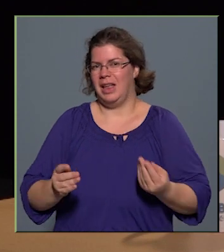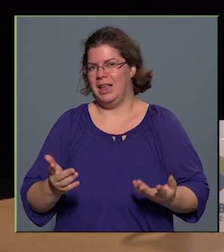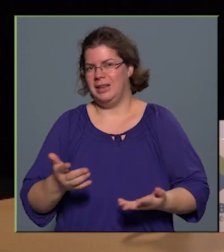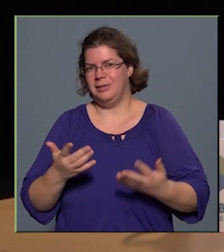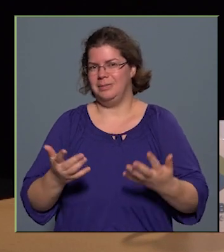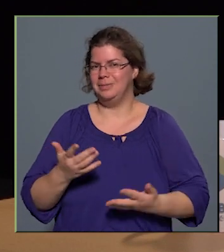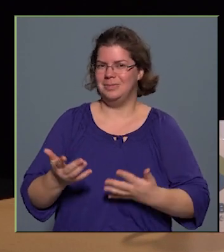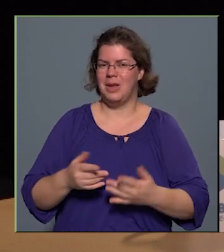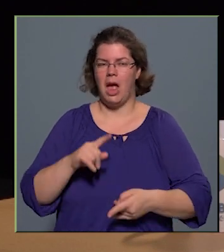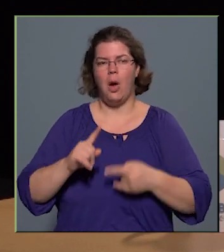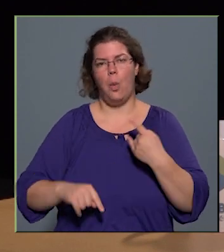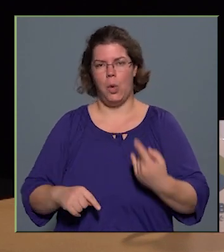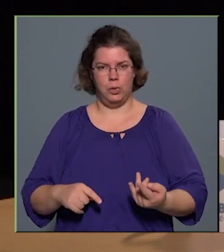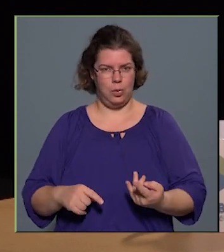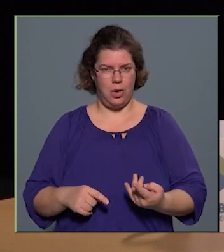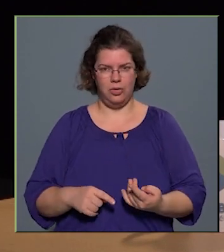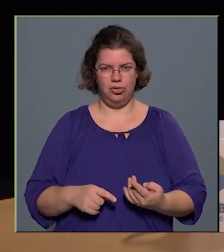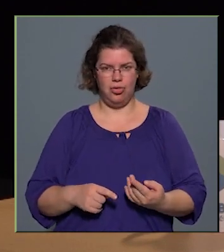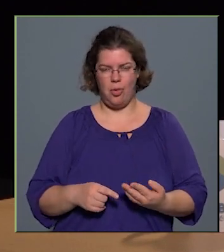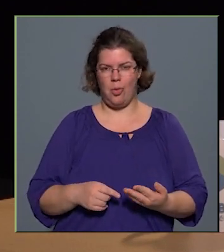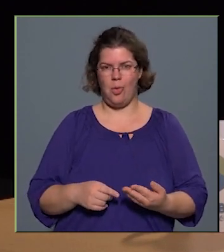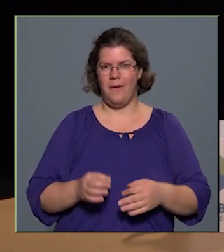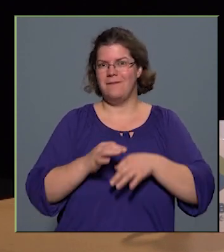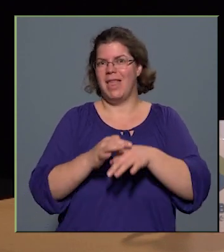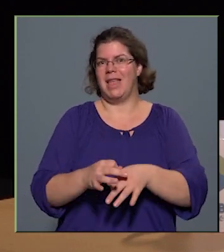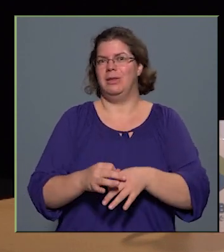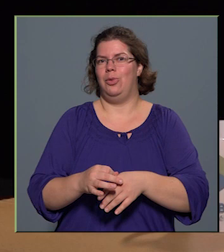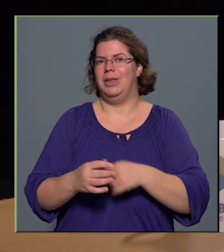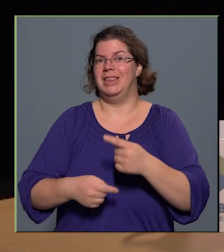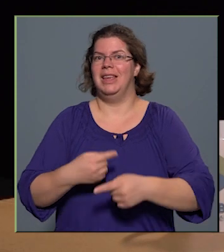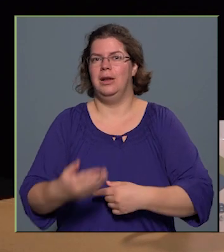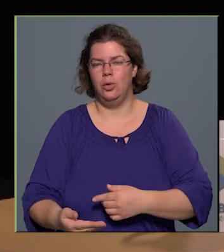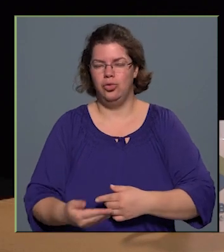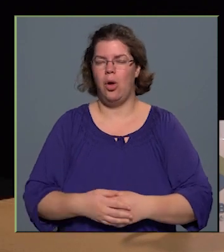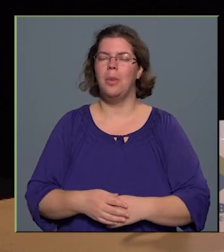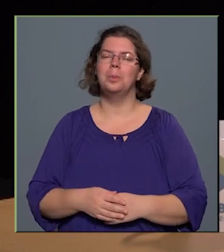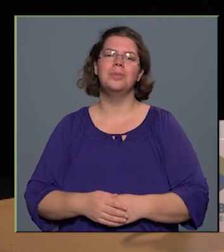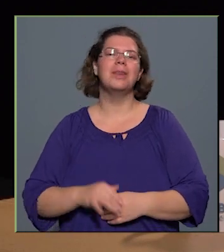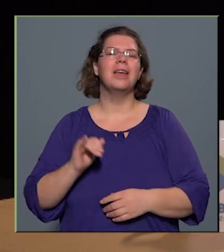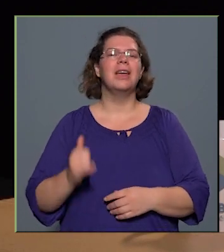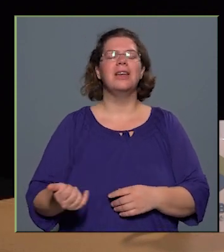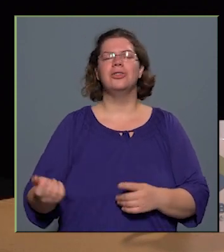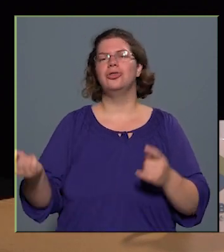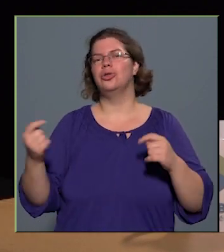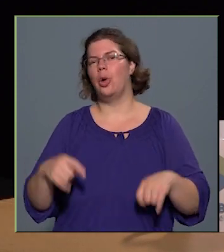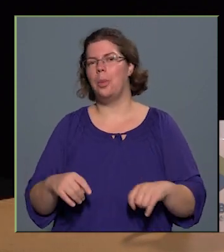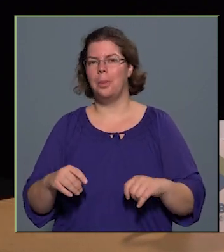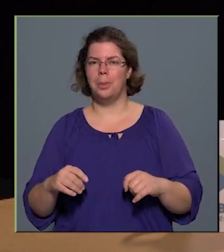utolsó vezetői ciklusom, és hát ugye jön egy,